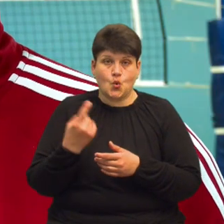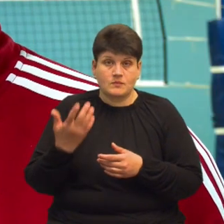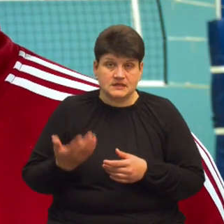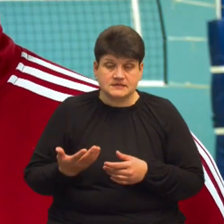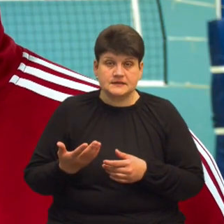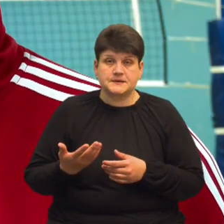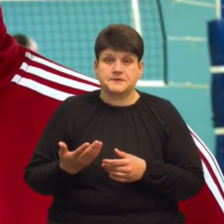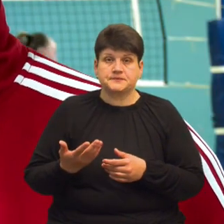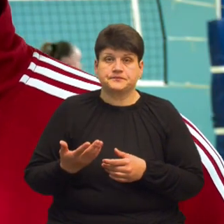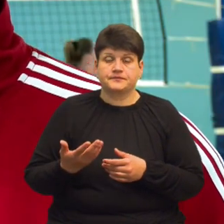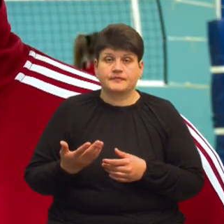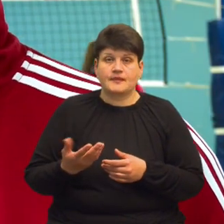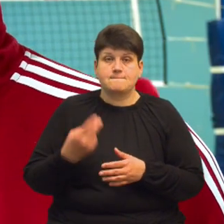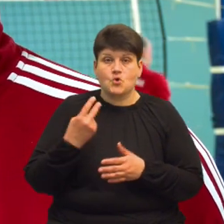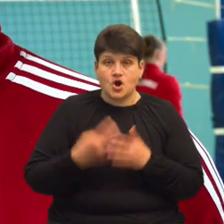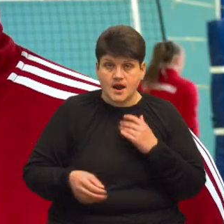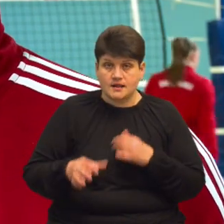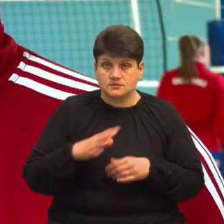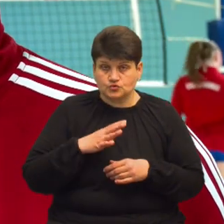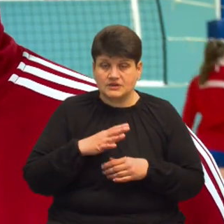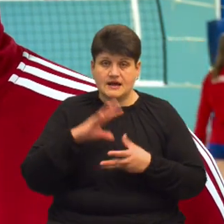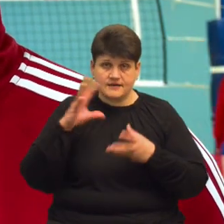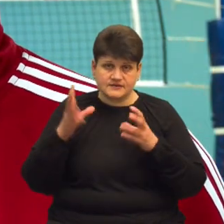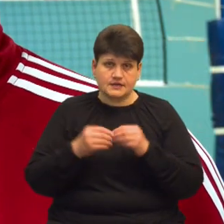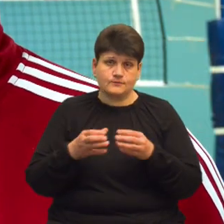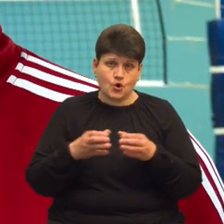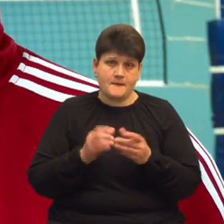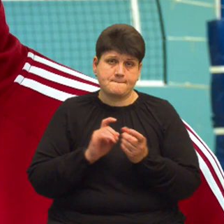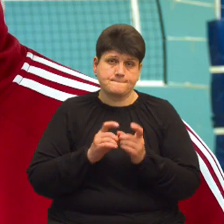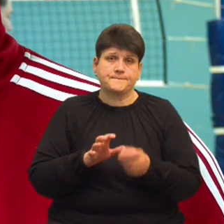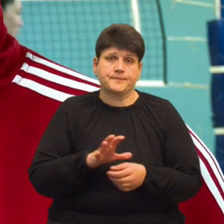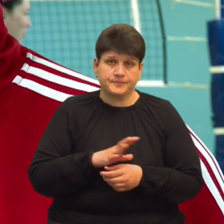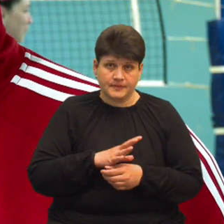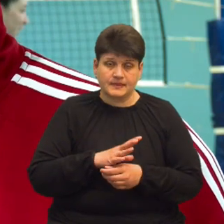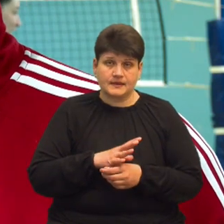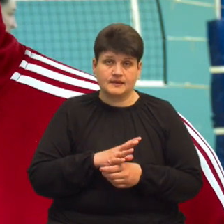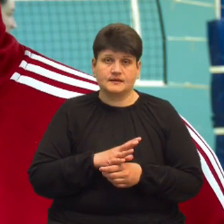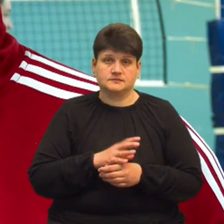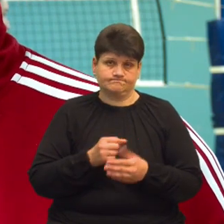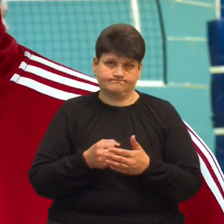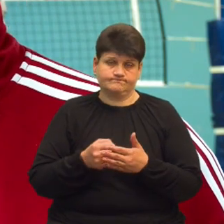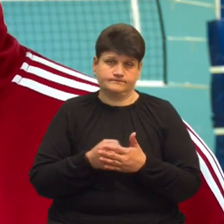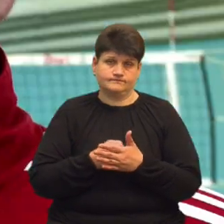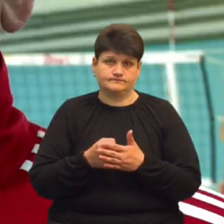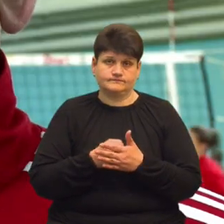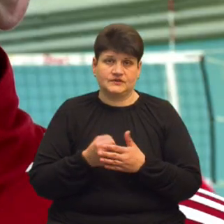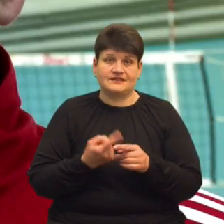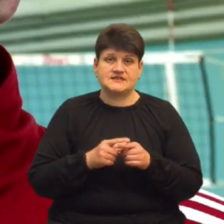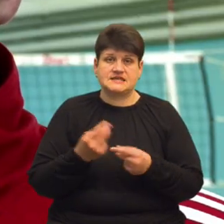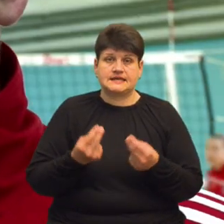з рахунком 1-3 програли, але в загальному команда боролася і потужно виглядала в цій грі.